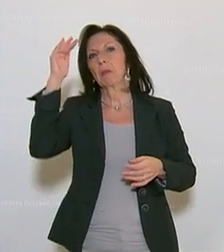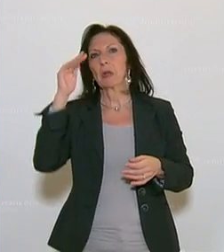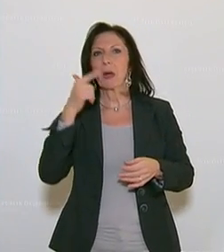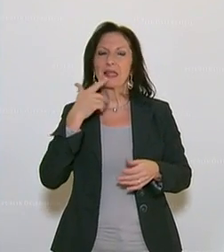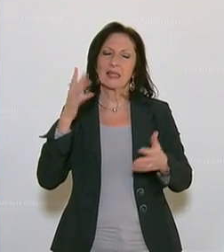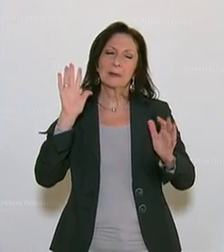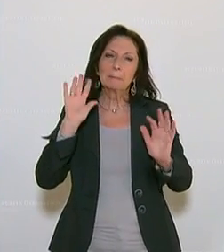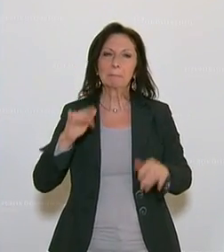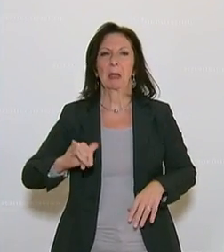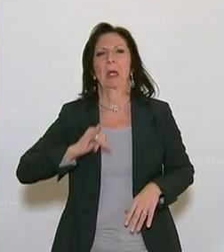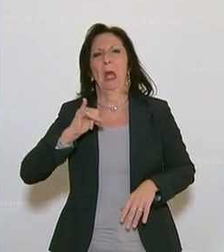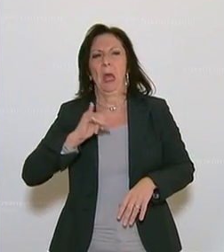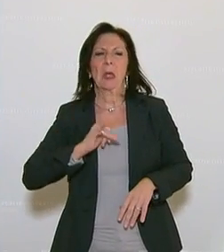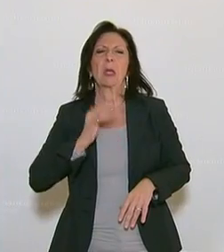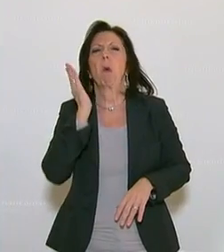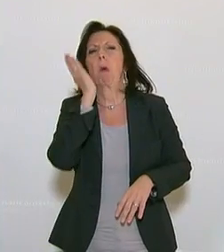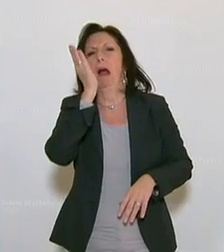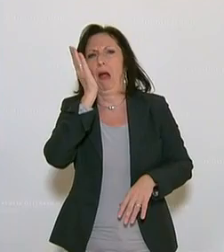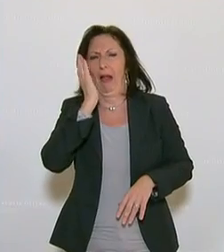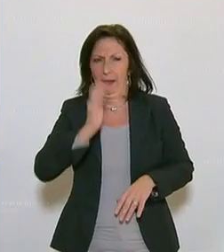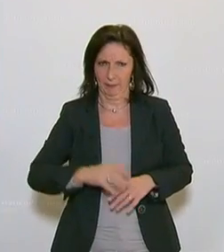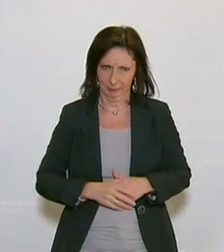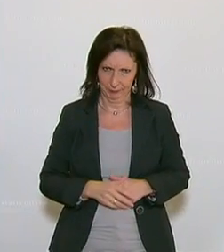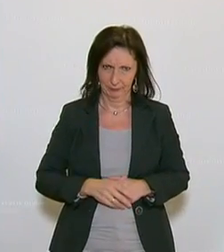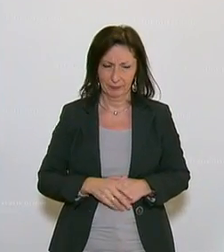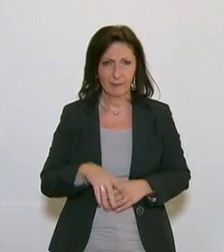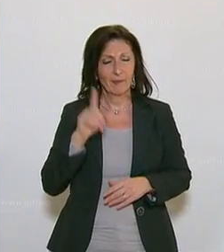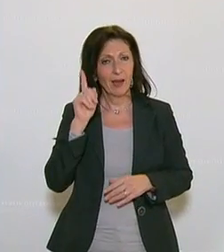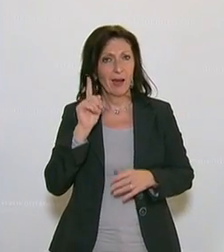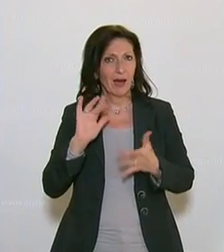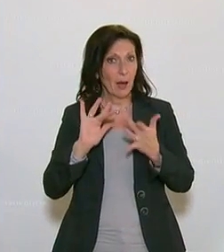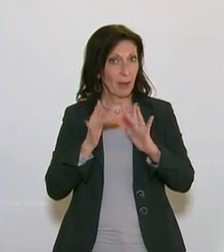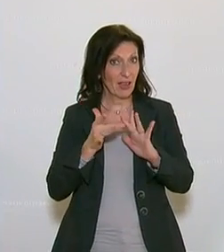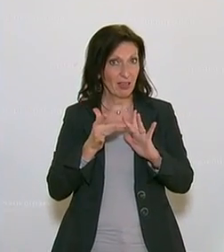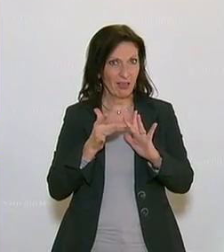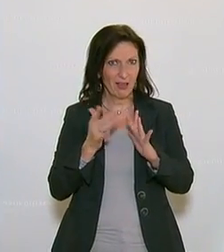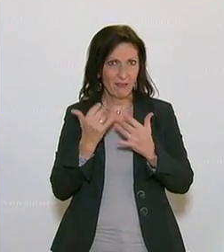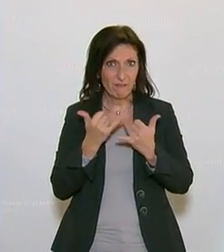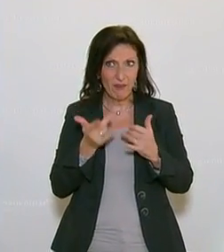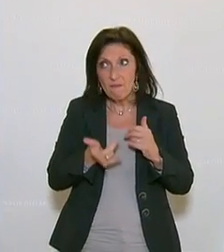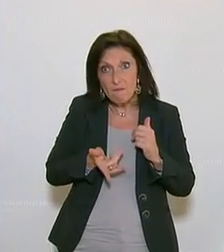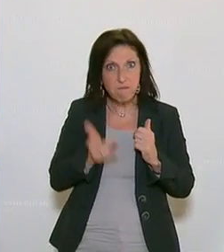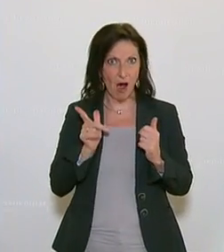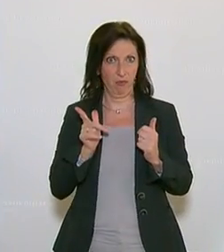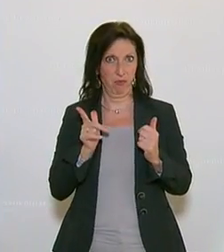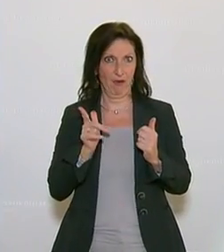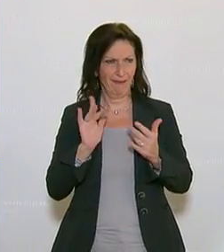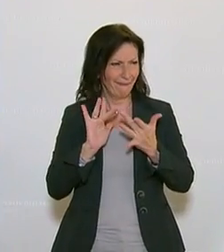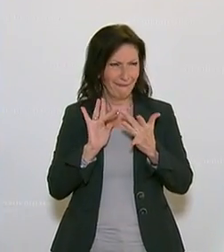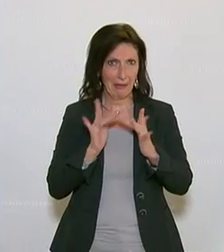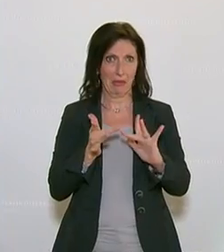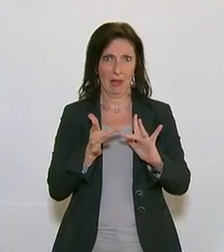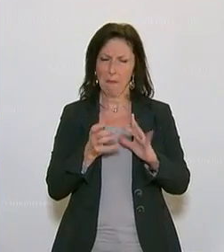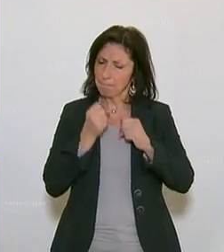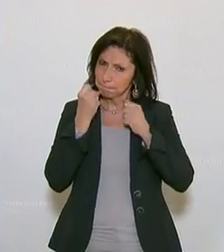es war halt ein Jugendstreich. Aber das Internet kann eine Waffe sein. Das Internet kann auch eine Waffe